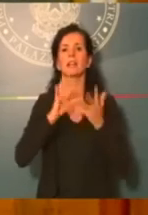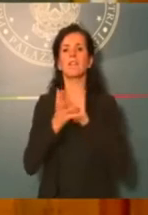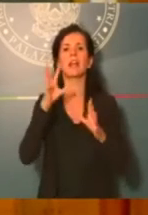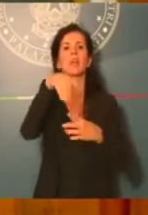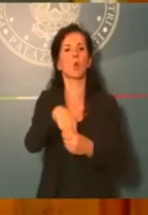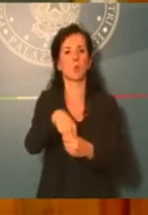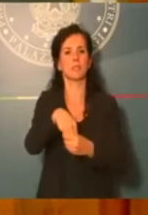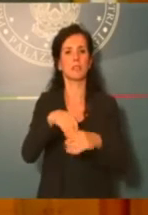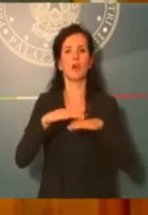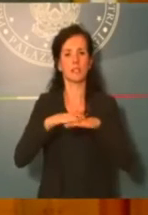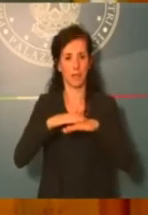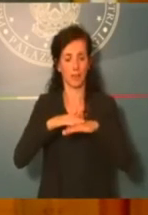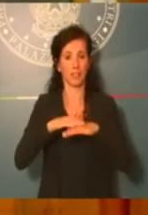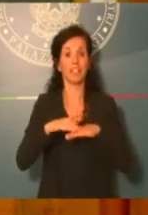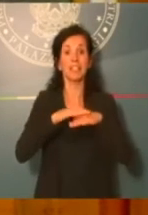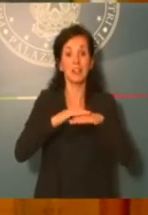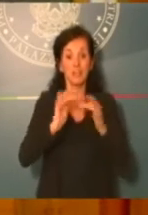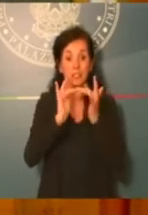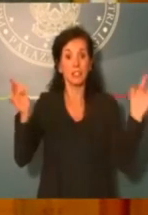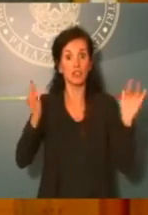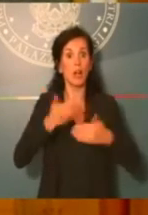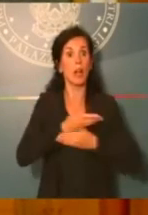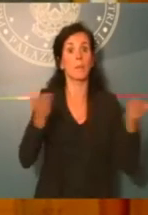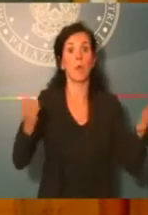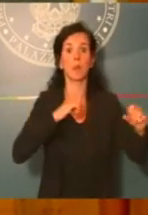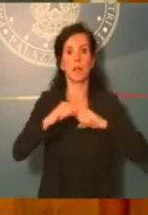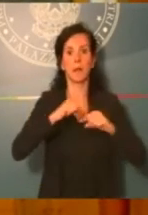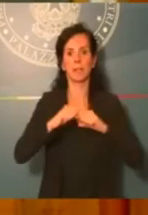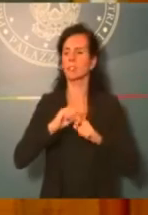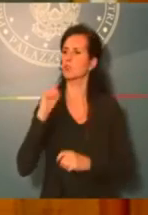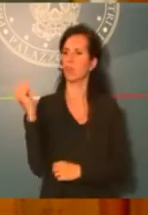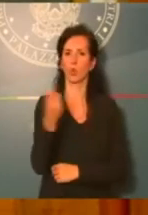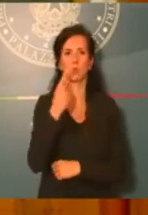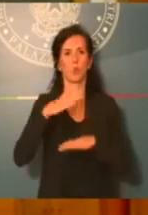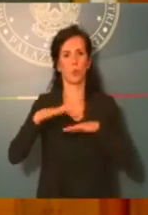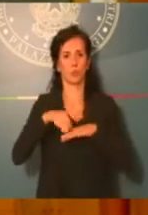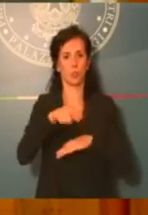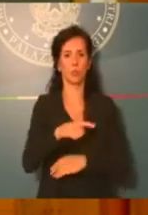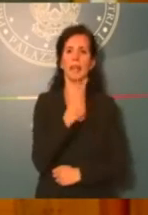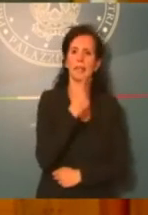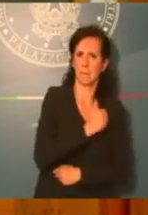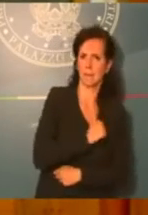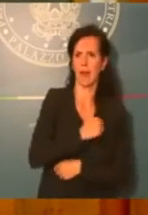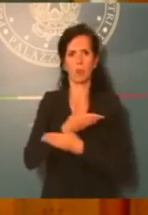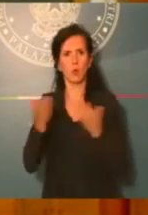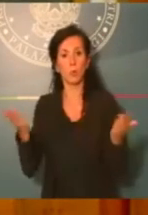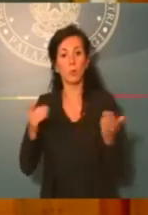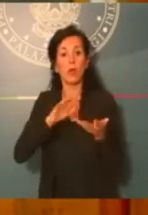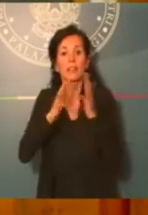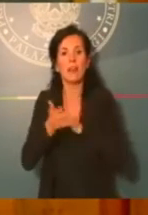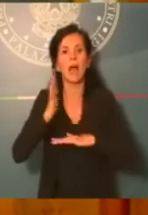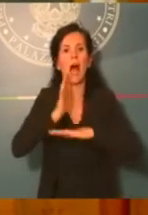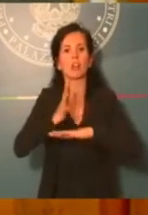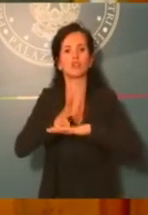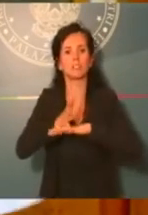cui tutti i servizi digitali della pubblica amministrazione e dei privati devono essere resi accessibili per tutti quei cittadini